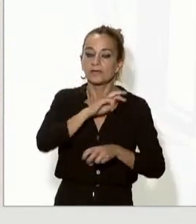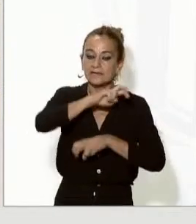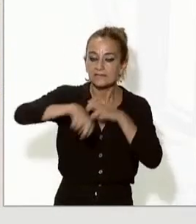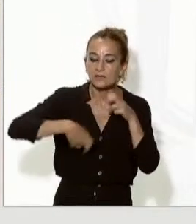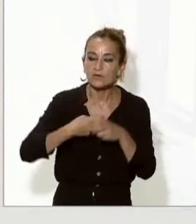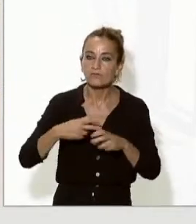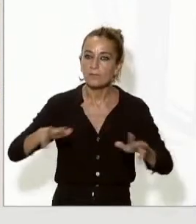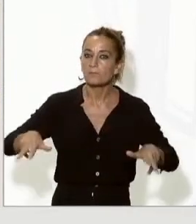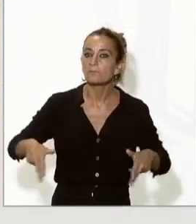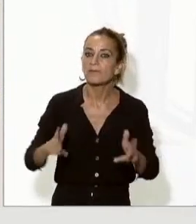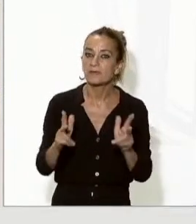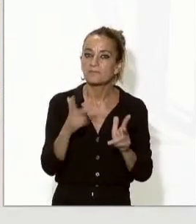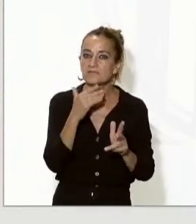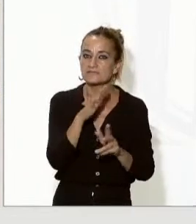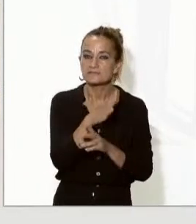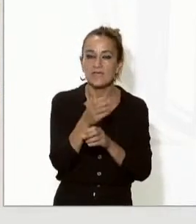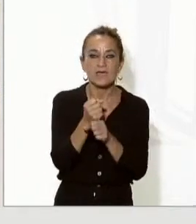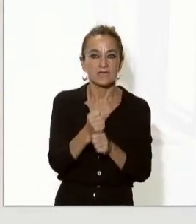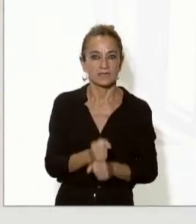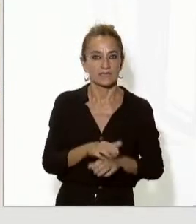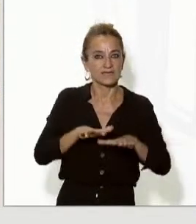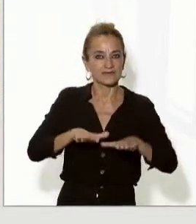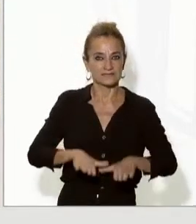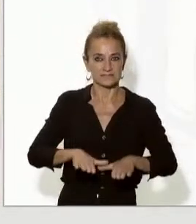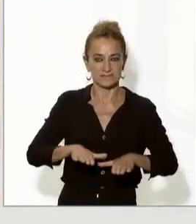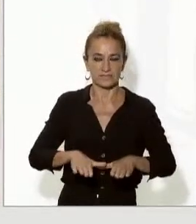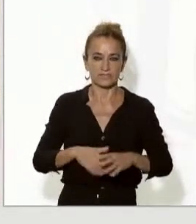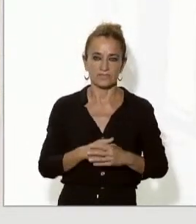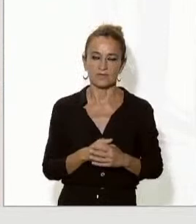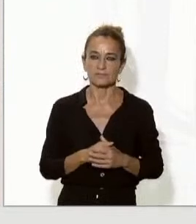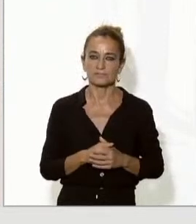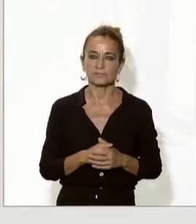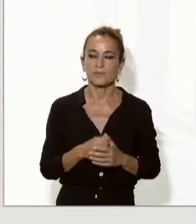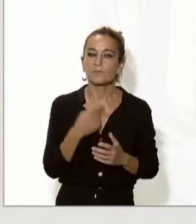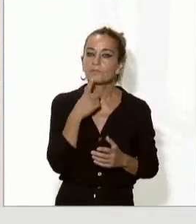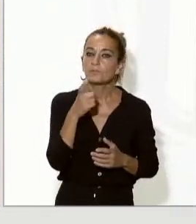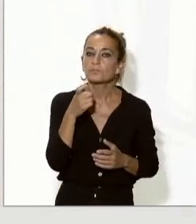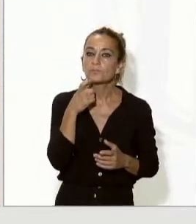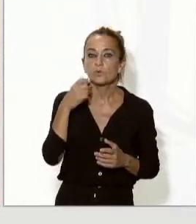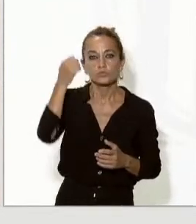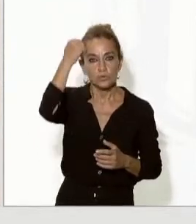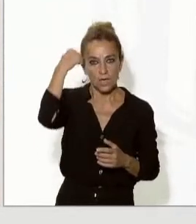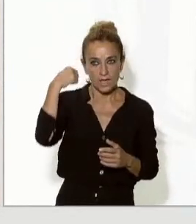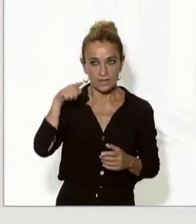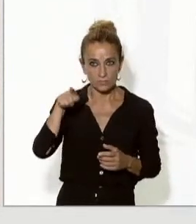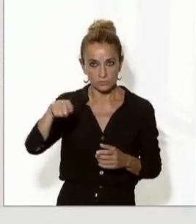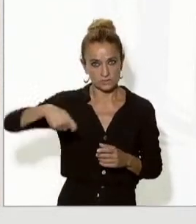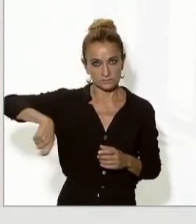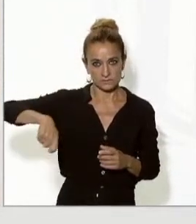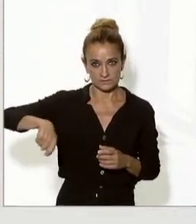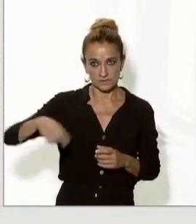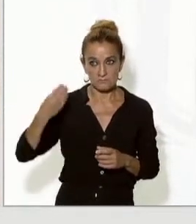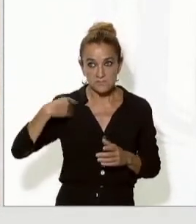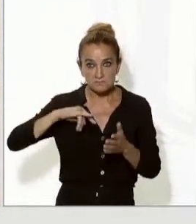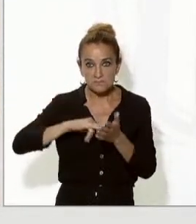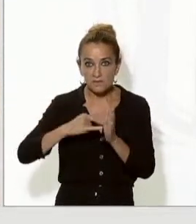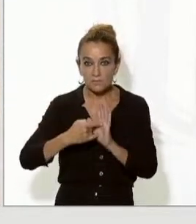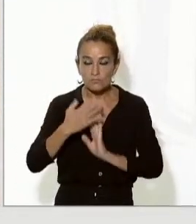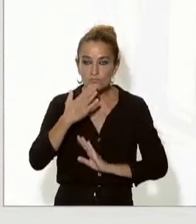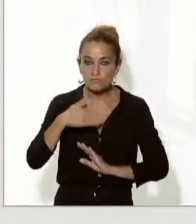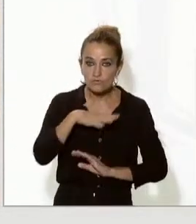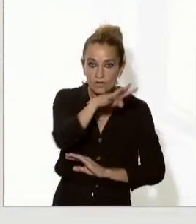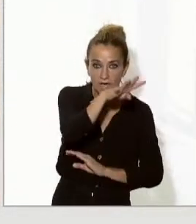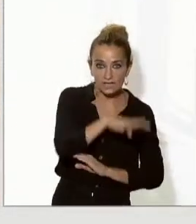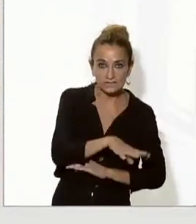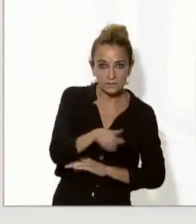fer cinc cèntims per justificar-ho i els mitjans catalans i el president ara bonés si aquesta mesura li agradaria aplicar-la a Catalunya si depengués de la